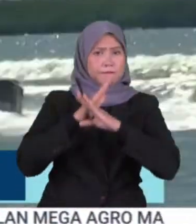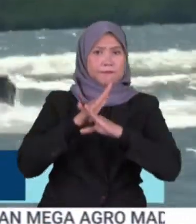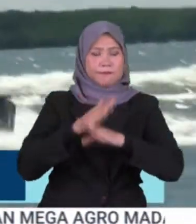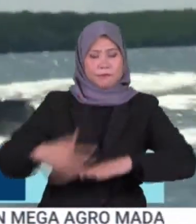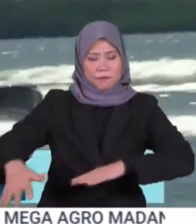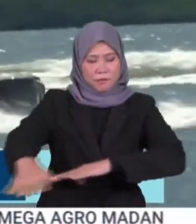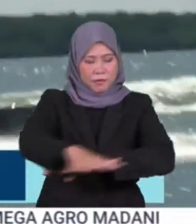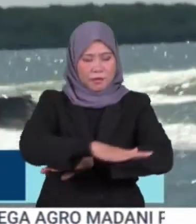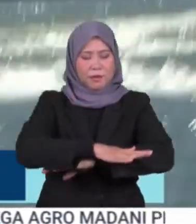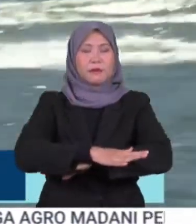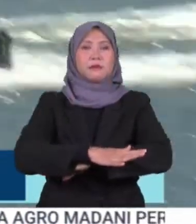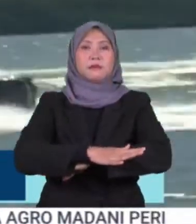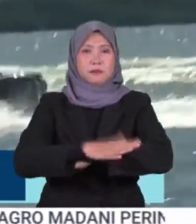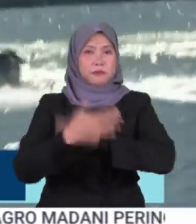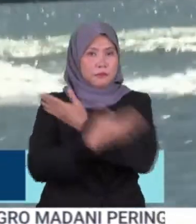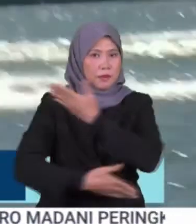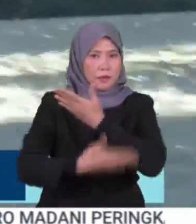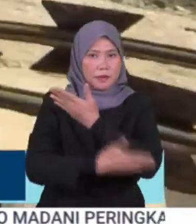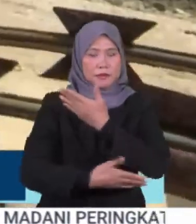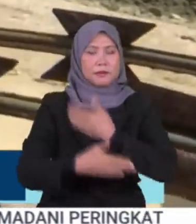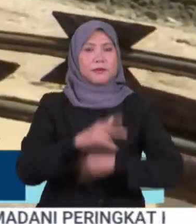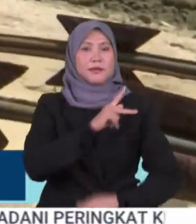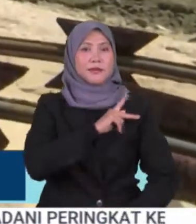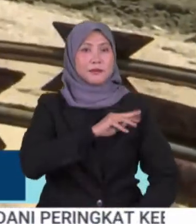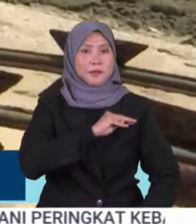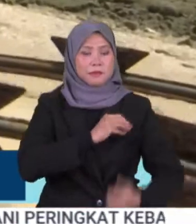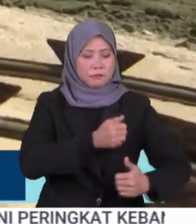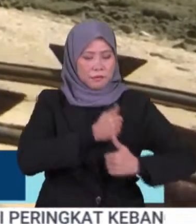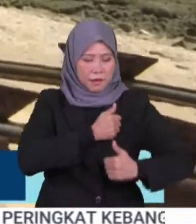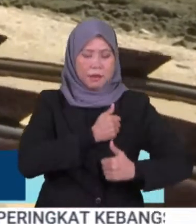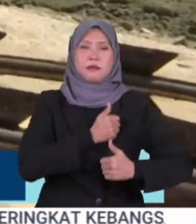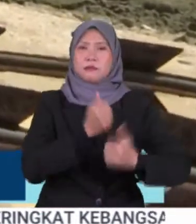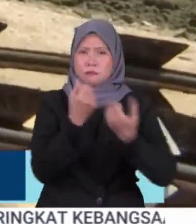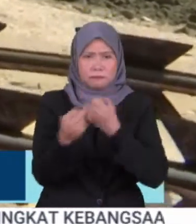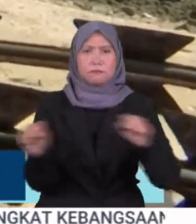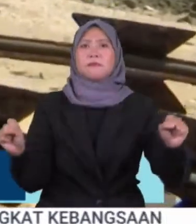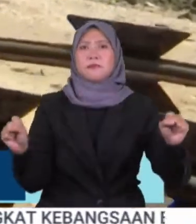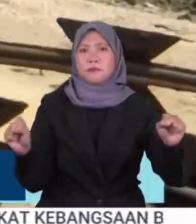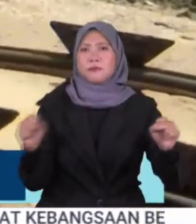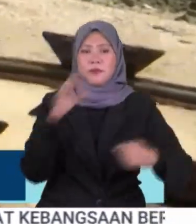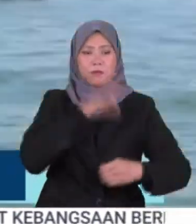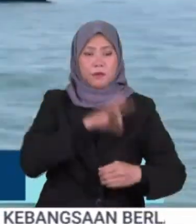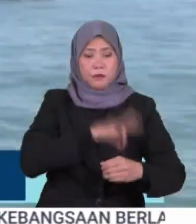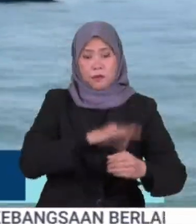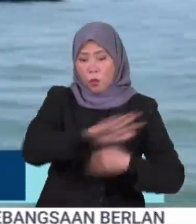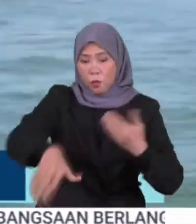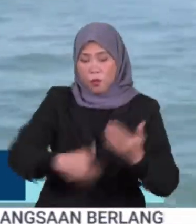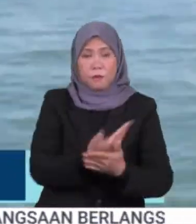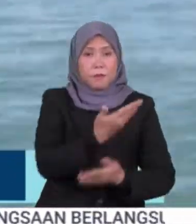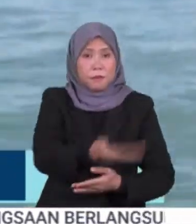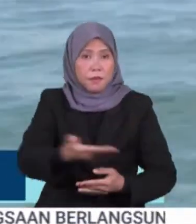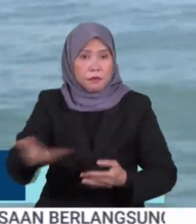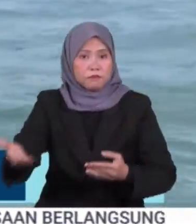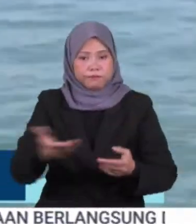Sari kata oleh SDI